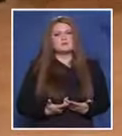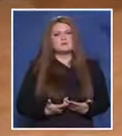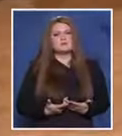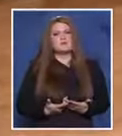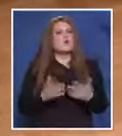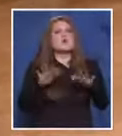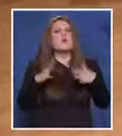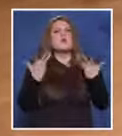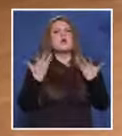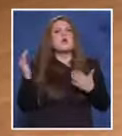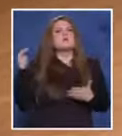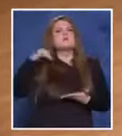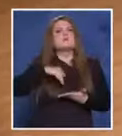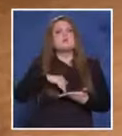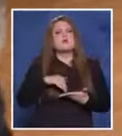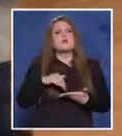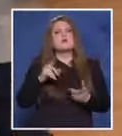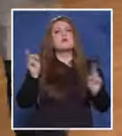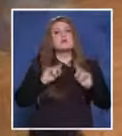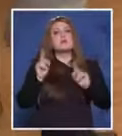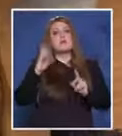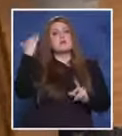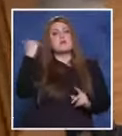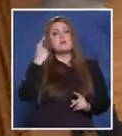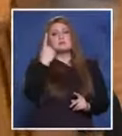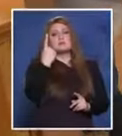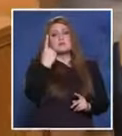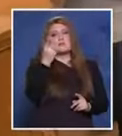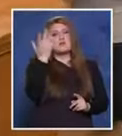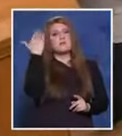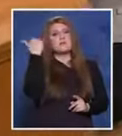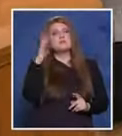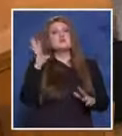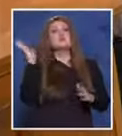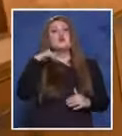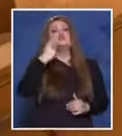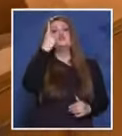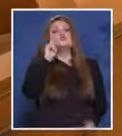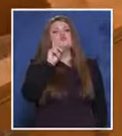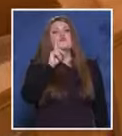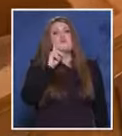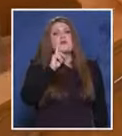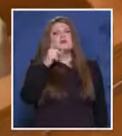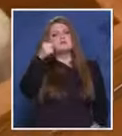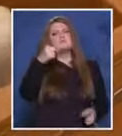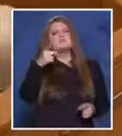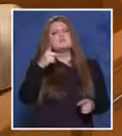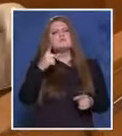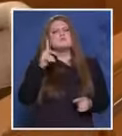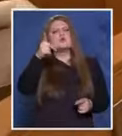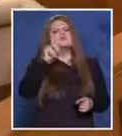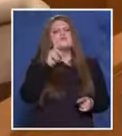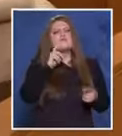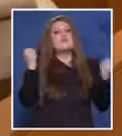Как се появихте? Първо, не бяхте сама, нали? Бяхте с още един човек. Да, един чуцонев, той живе при нас. Да,